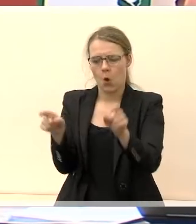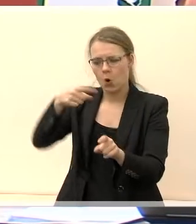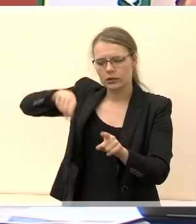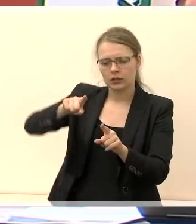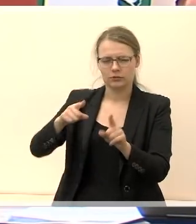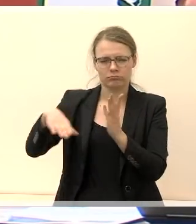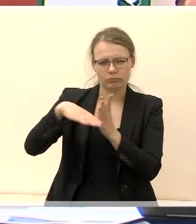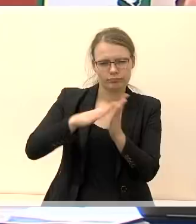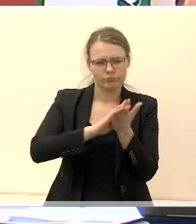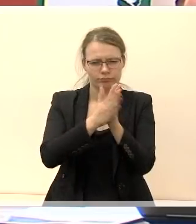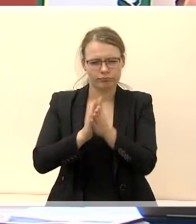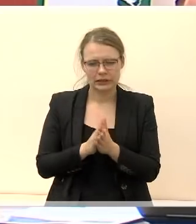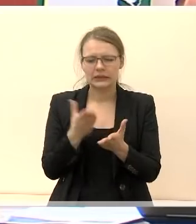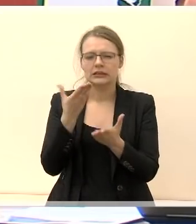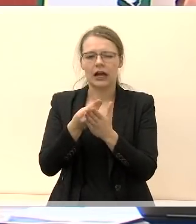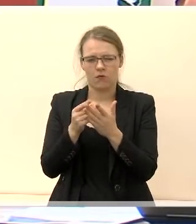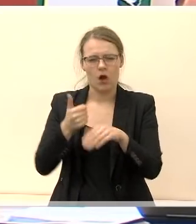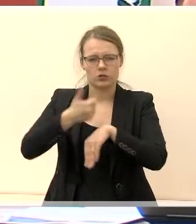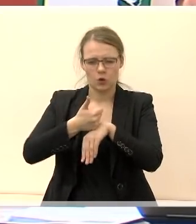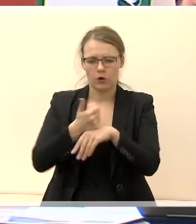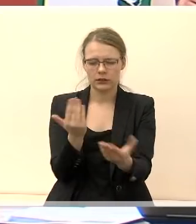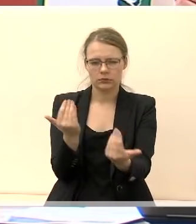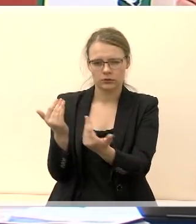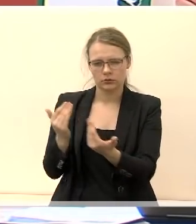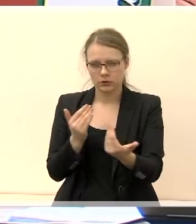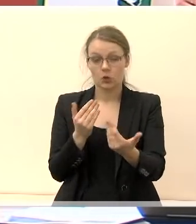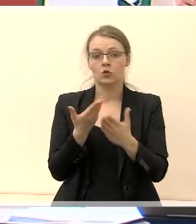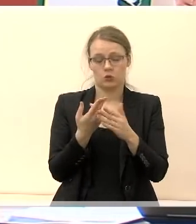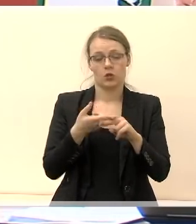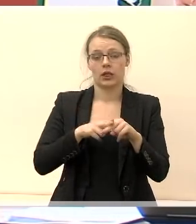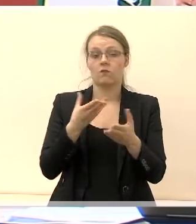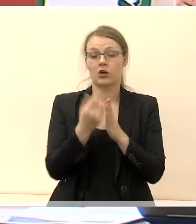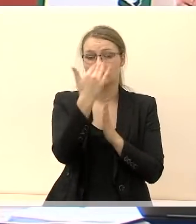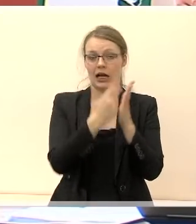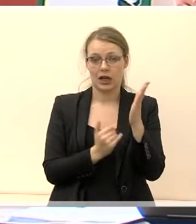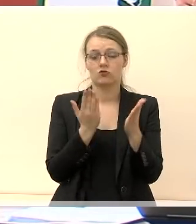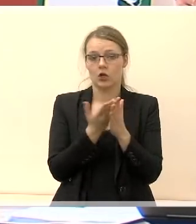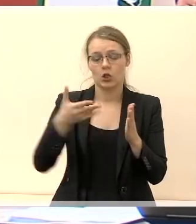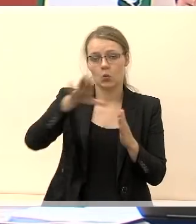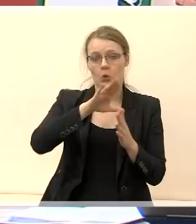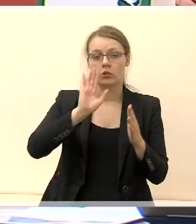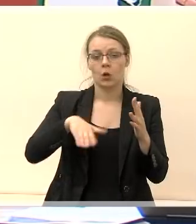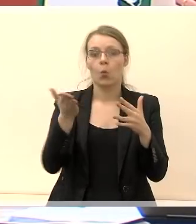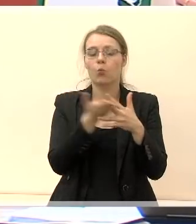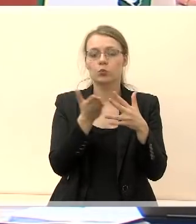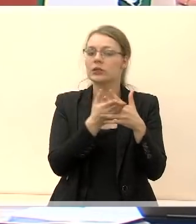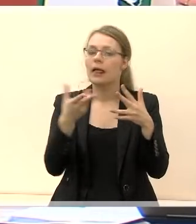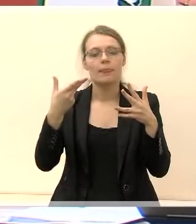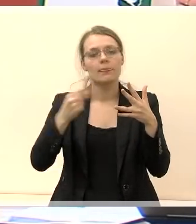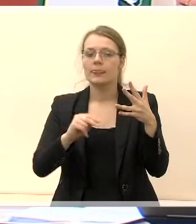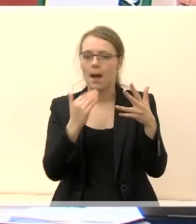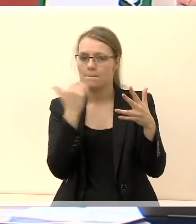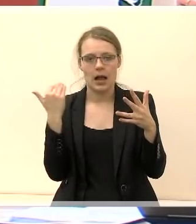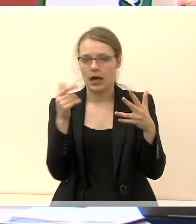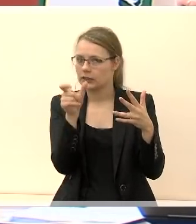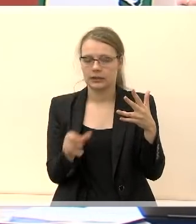kurie delegavo savo atstovus būtent mūsų sąrašę. Todėl mūsų sąrašą sudaro daugiau nei pusi nepartinių kandidatų, savo